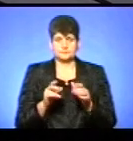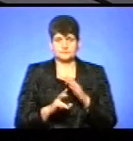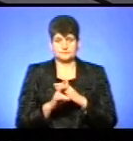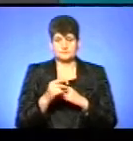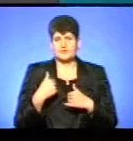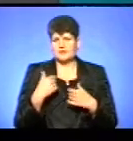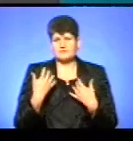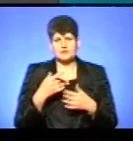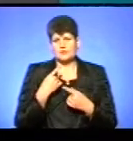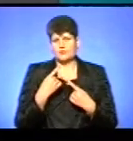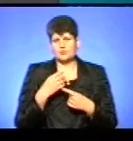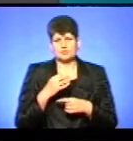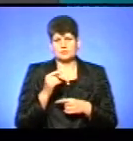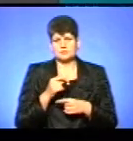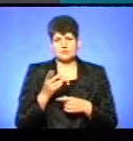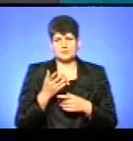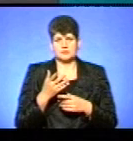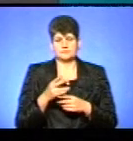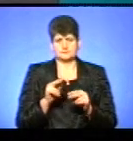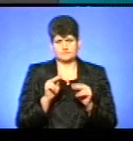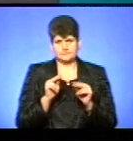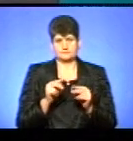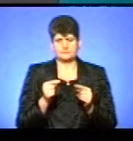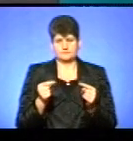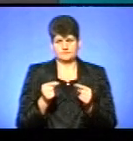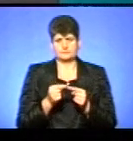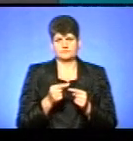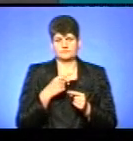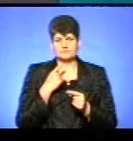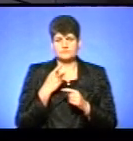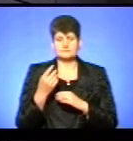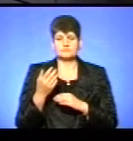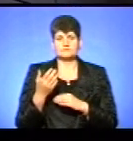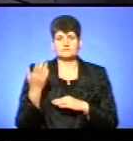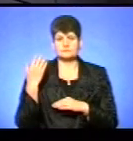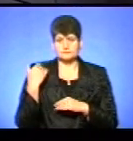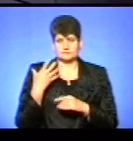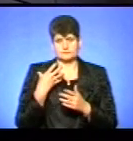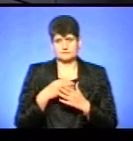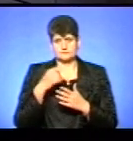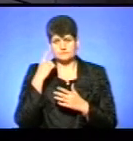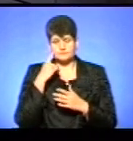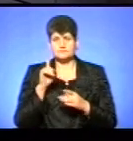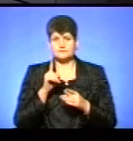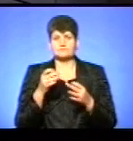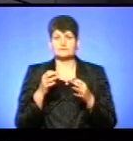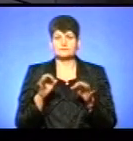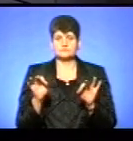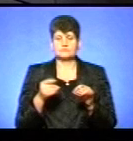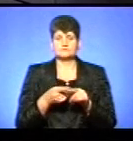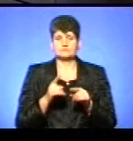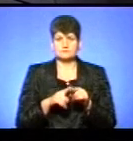Я вже не говорю про тих, які відверто, чітко заявляли свою позицію про те, що автокефалія – це